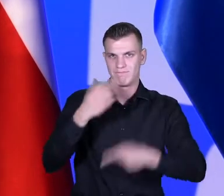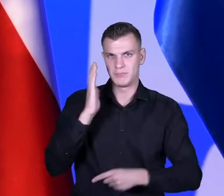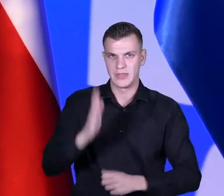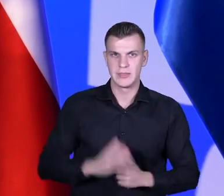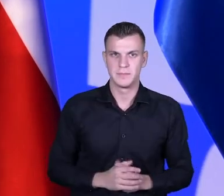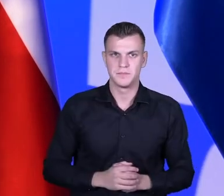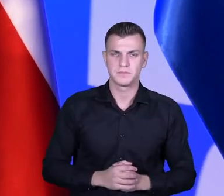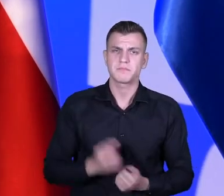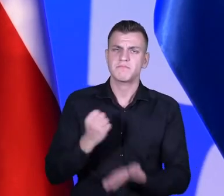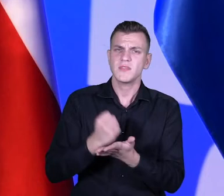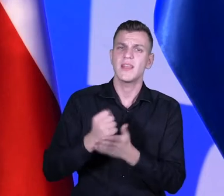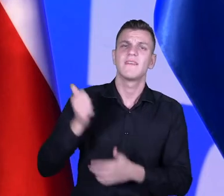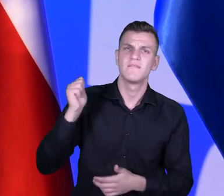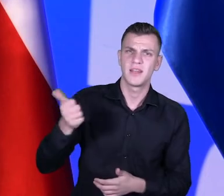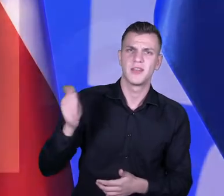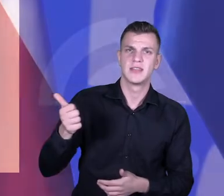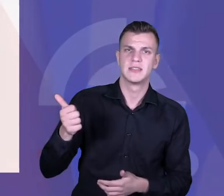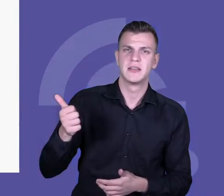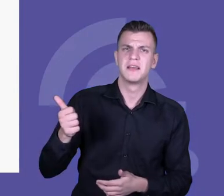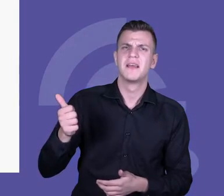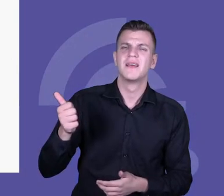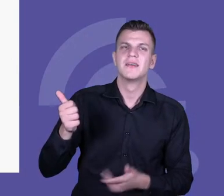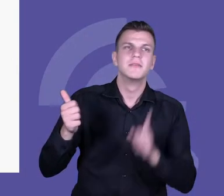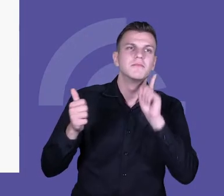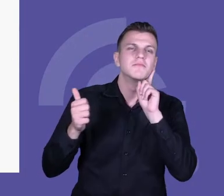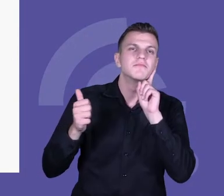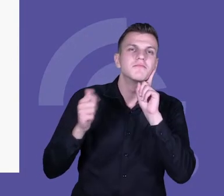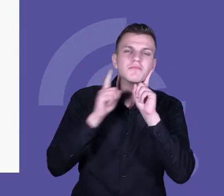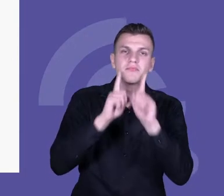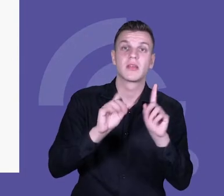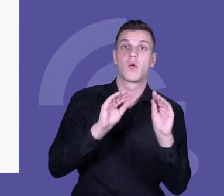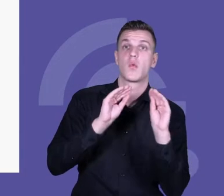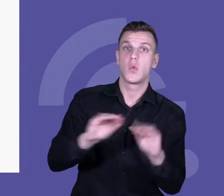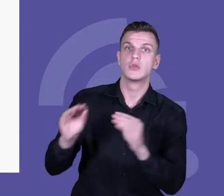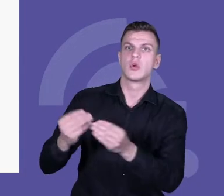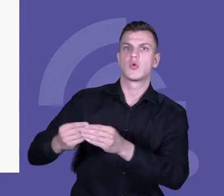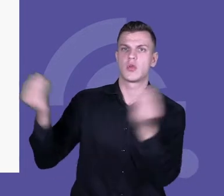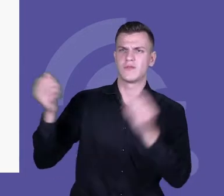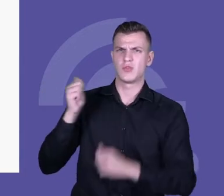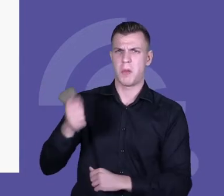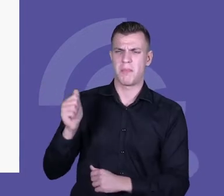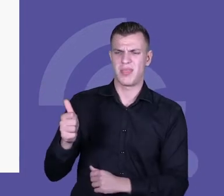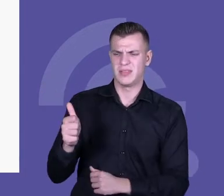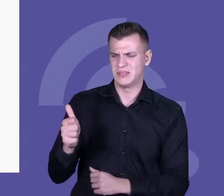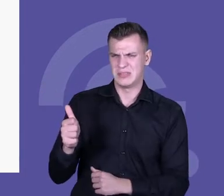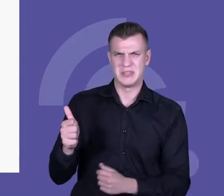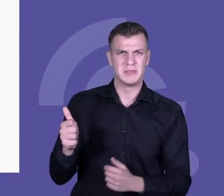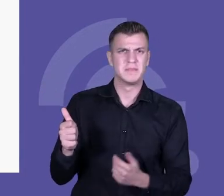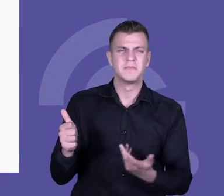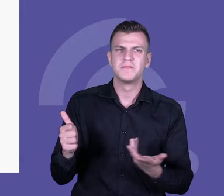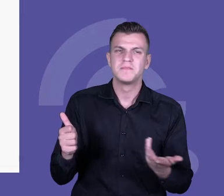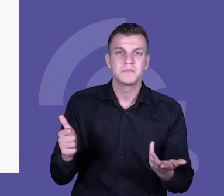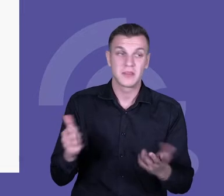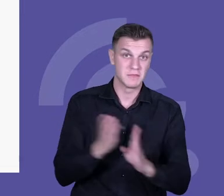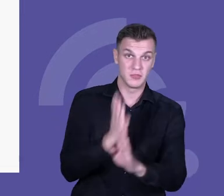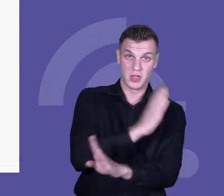Będę mówił o kompetencjach. Dlaczego w ogóle mówimy o dydaktyce rozwoju kompetencji? To nie jest pojęcie, które jakoś wcześniej było